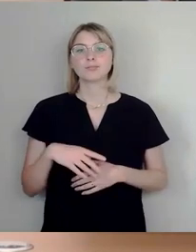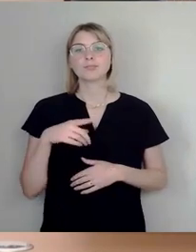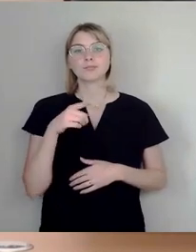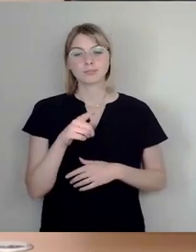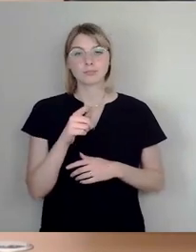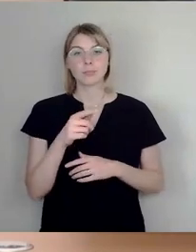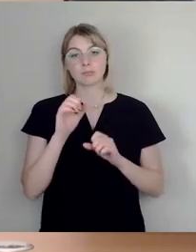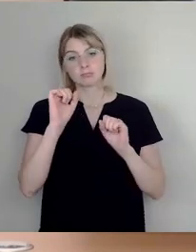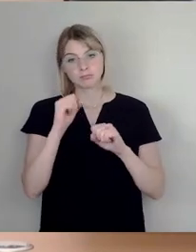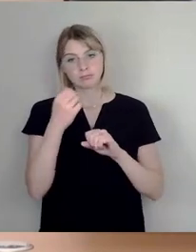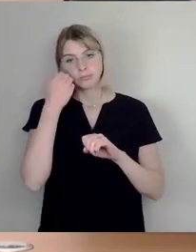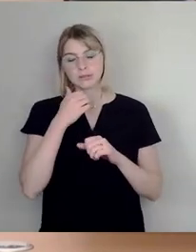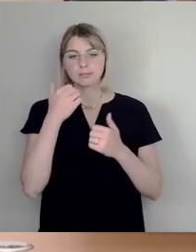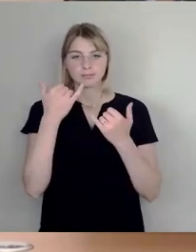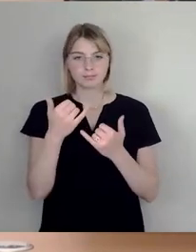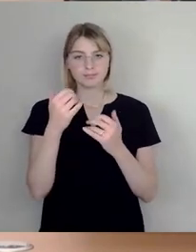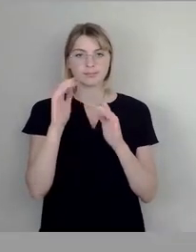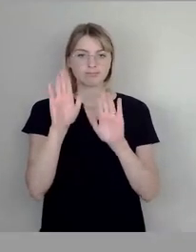geben kann, den bitte ich um das Stummzeichen.